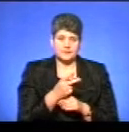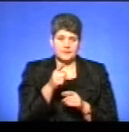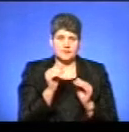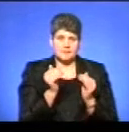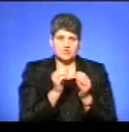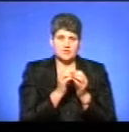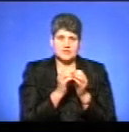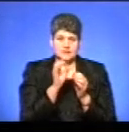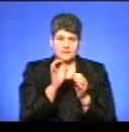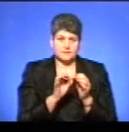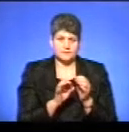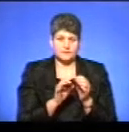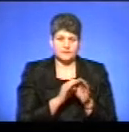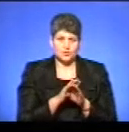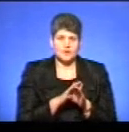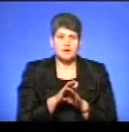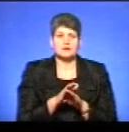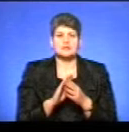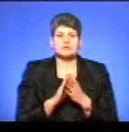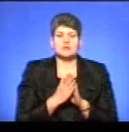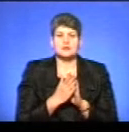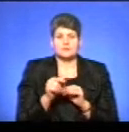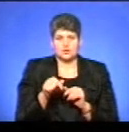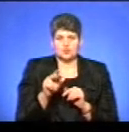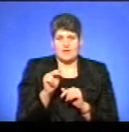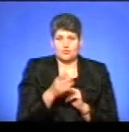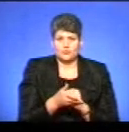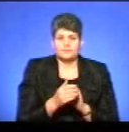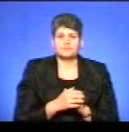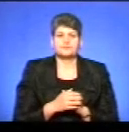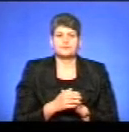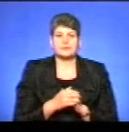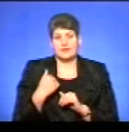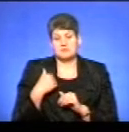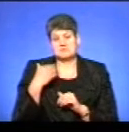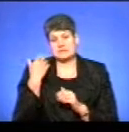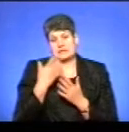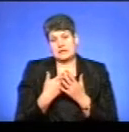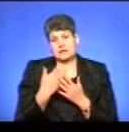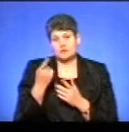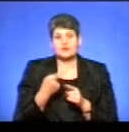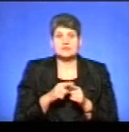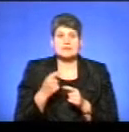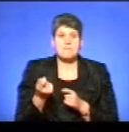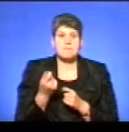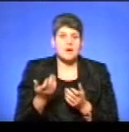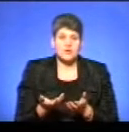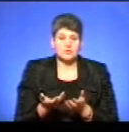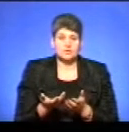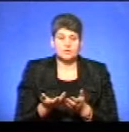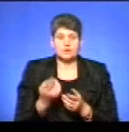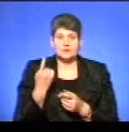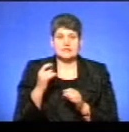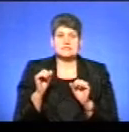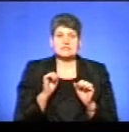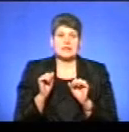менше 10 виконання станом на цю дату, і нам здалося, що це замало. Один